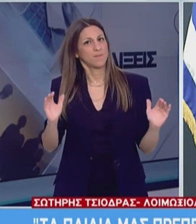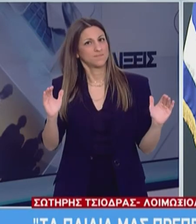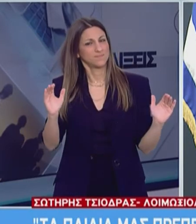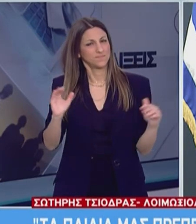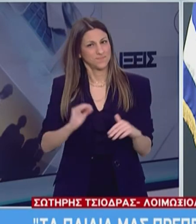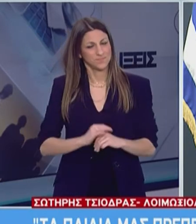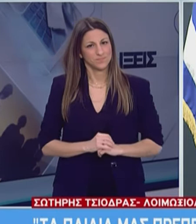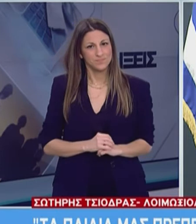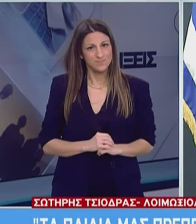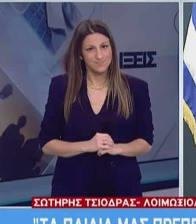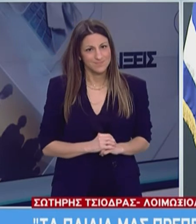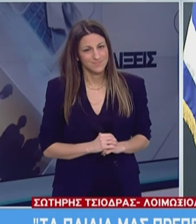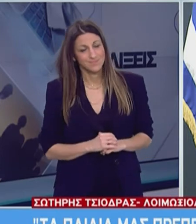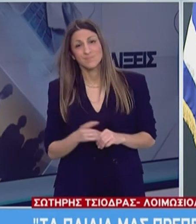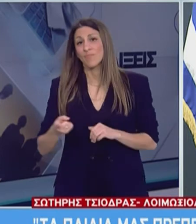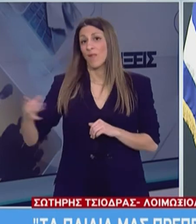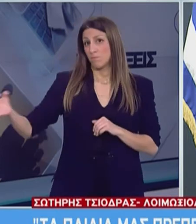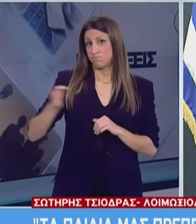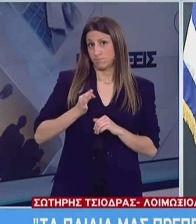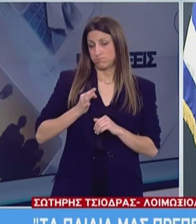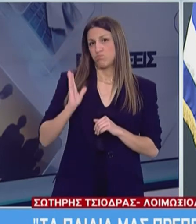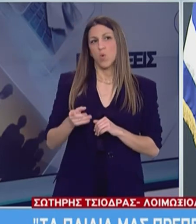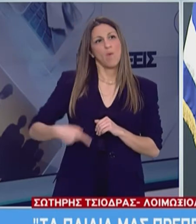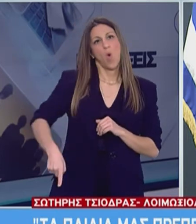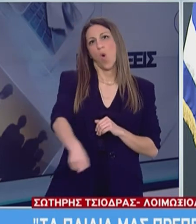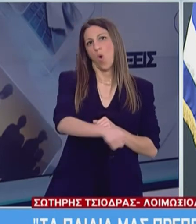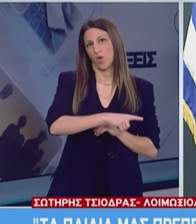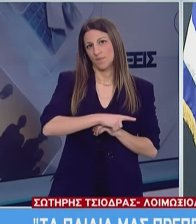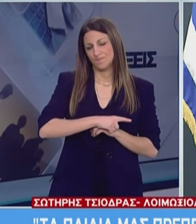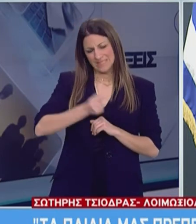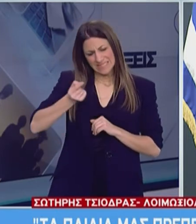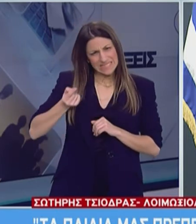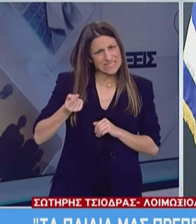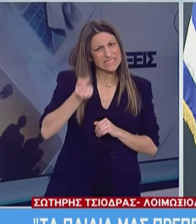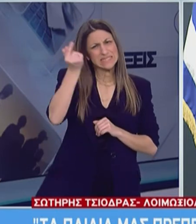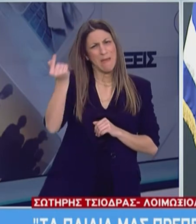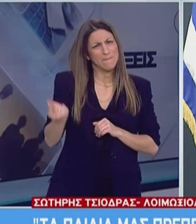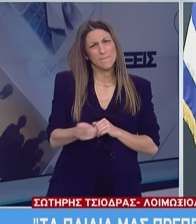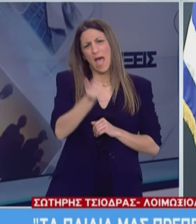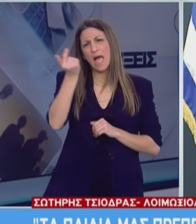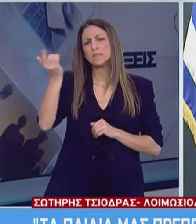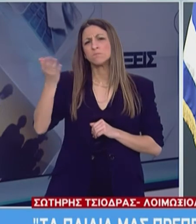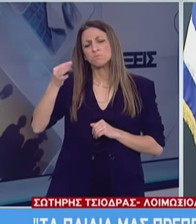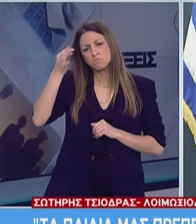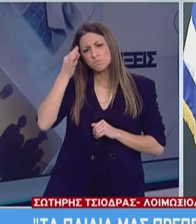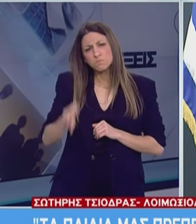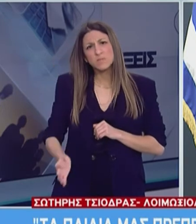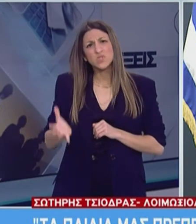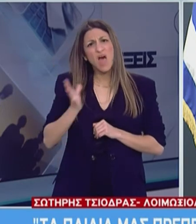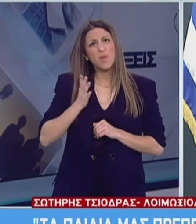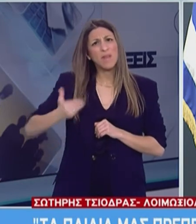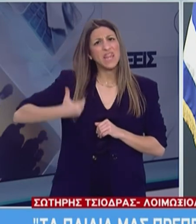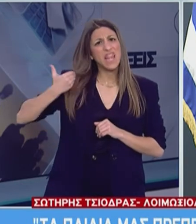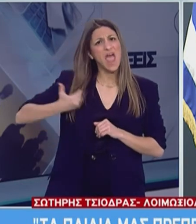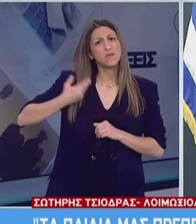Φυσικά και κανείς δεν είναι άνοσος. Εξαιρετικά σπάνια το έχουμε ξαναπεί μπορεί να δούμε απόλυες σε νέους ανθρώπους